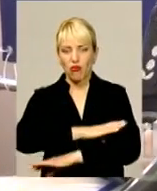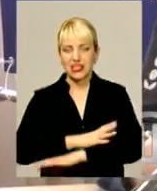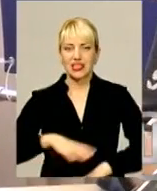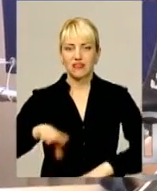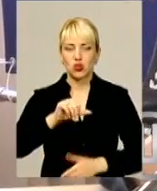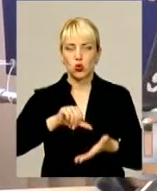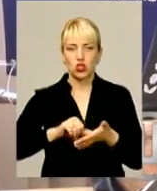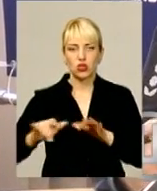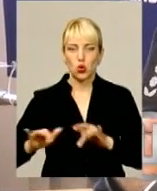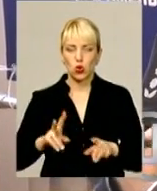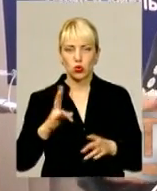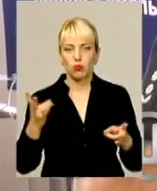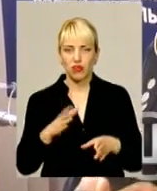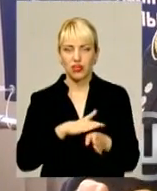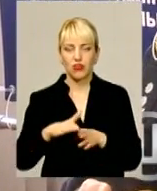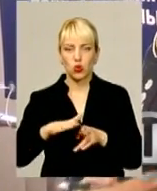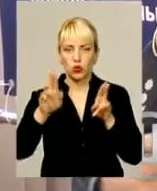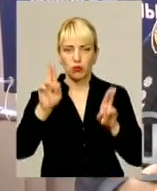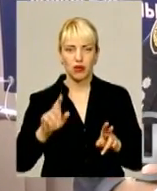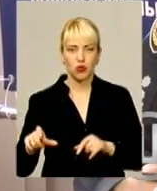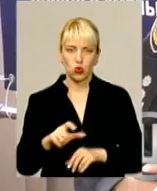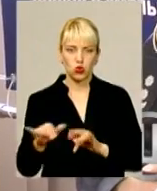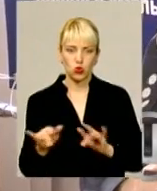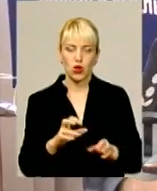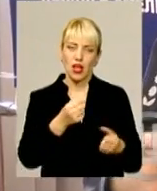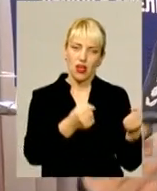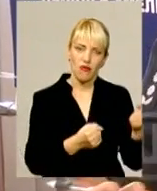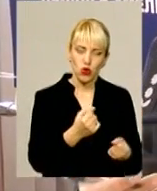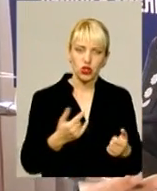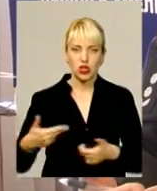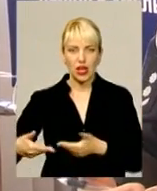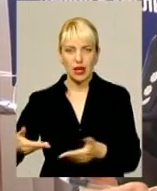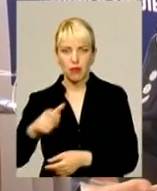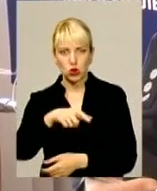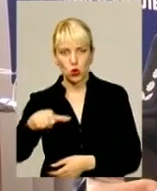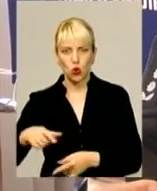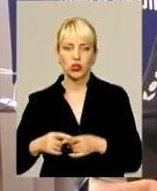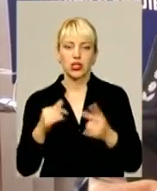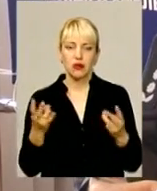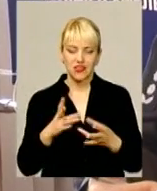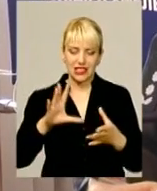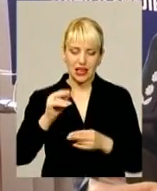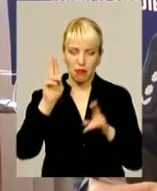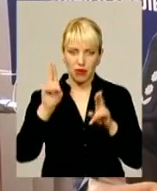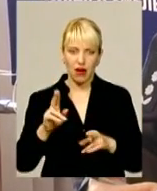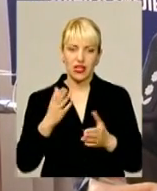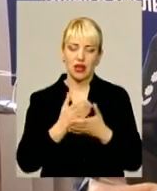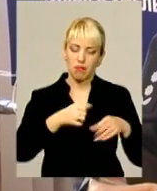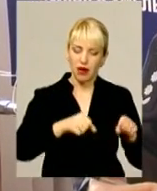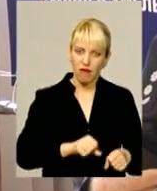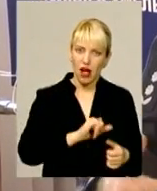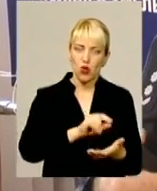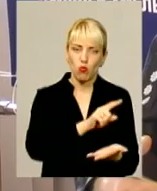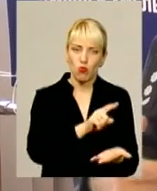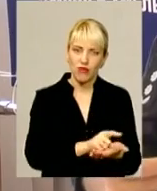руху, які мають в першу чергу дотримуватися як водії, так і пішоходів. Відповідно, правилах дорожнього руху все описано. Є права водіїв і обов